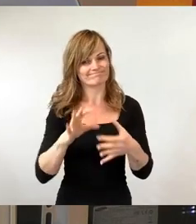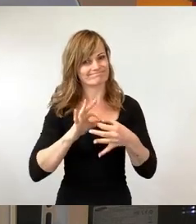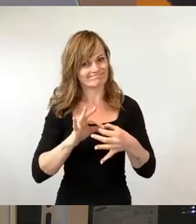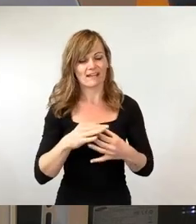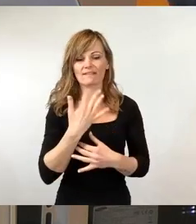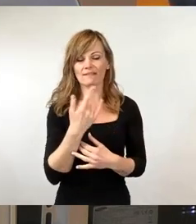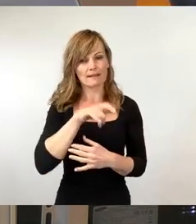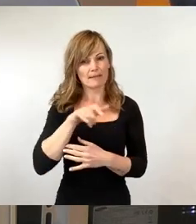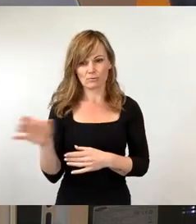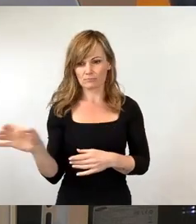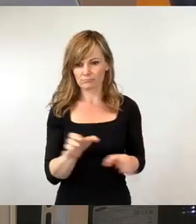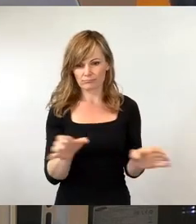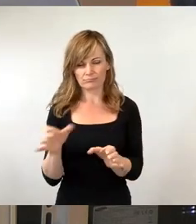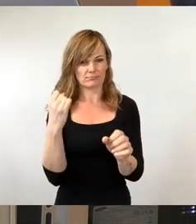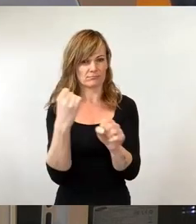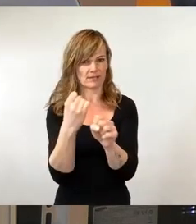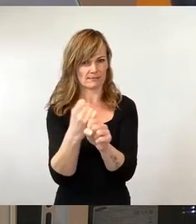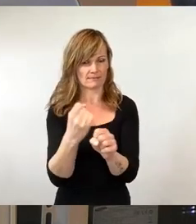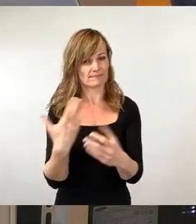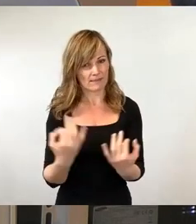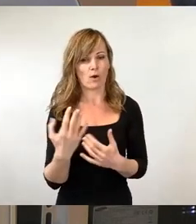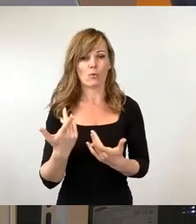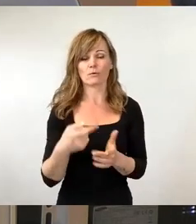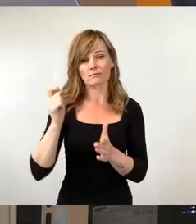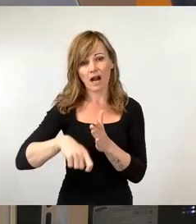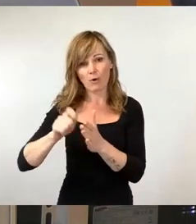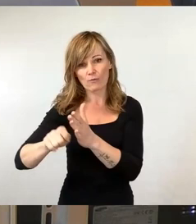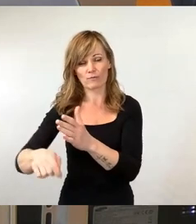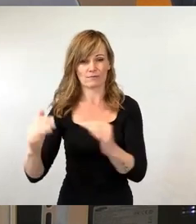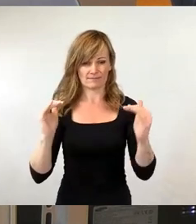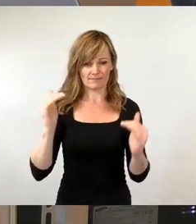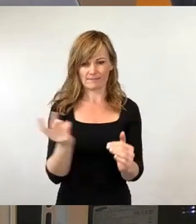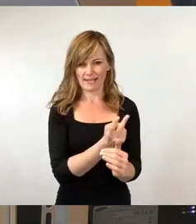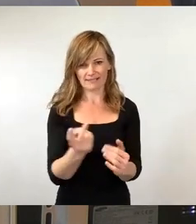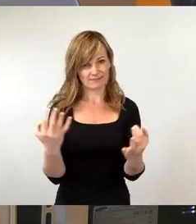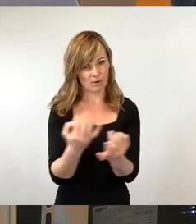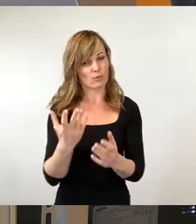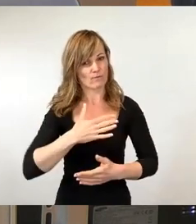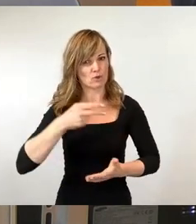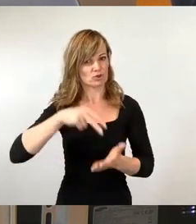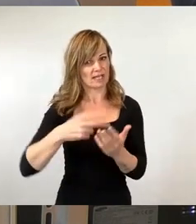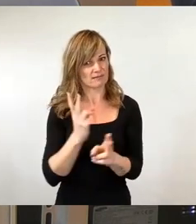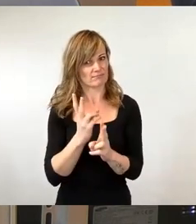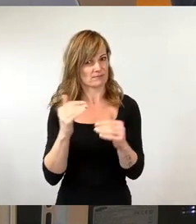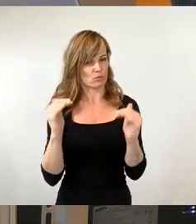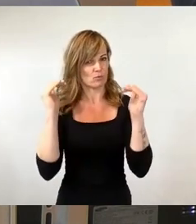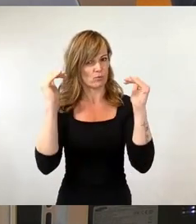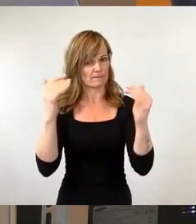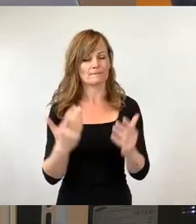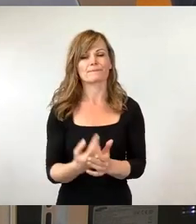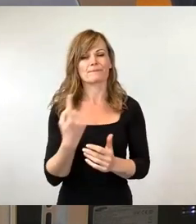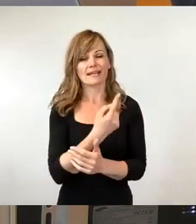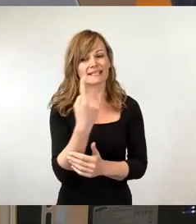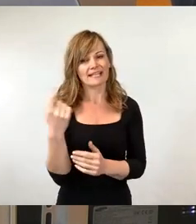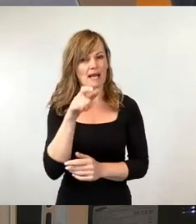Wir brauchen geregelte Einwanderung, unseren Wohlstand zu halten. Und für Asyl und Flucht gilt, dass jeder und ich sage jeder Mensch, der herkommt, auch